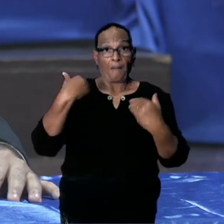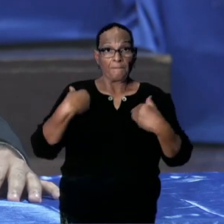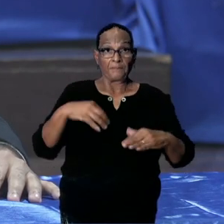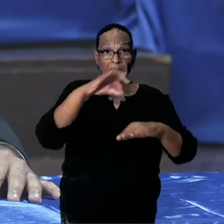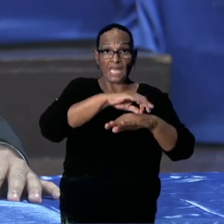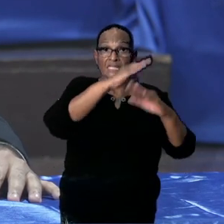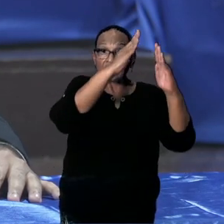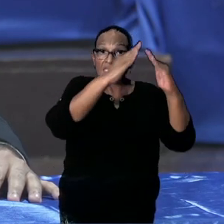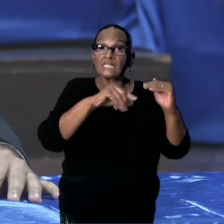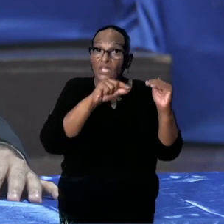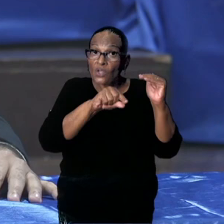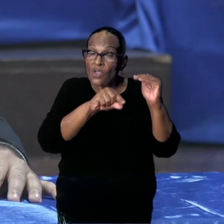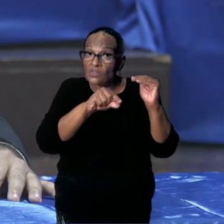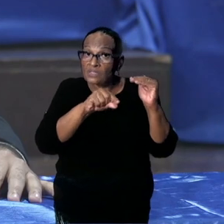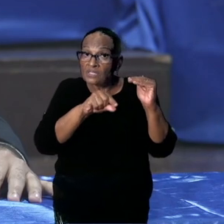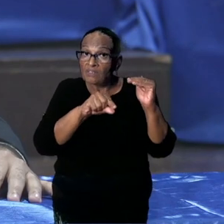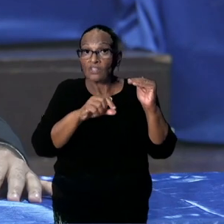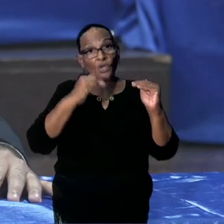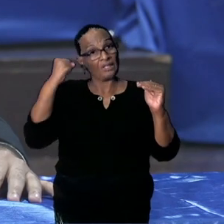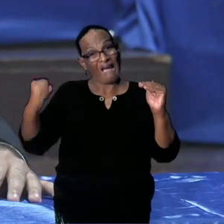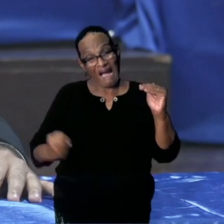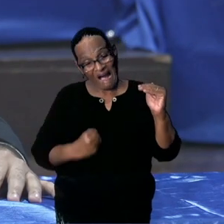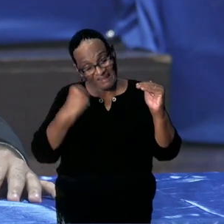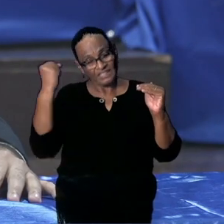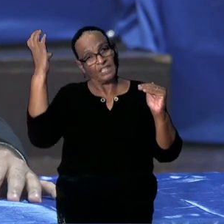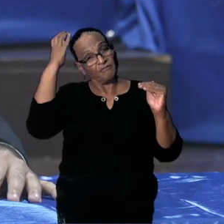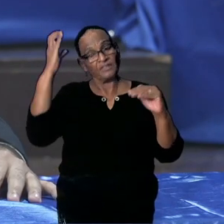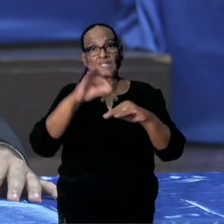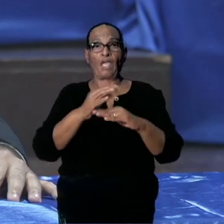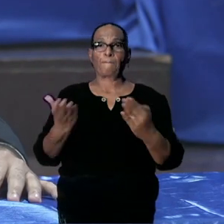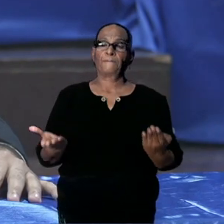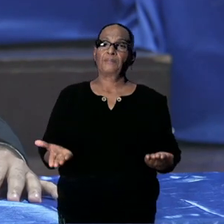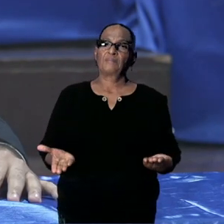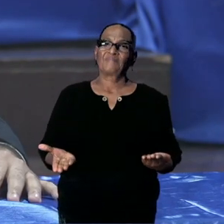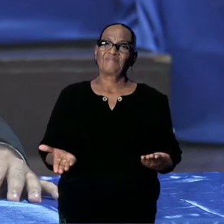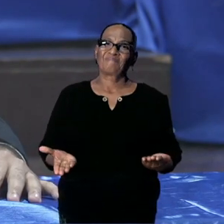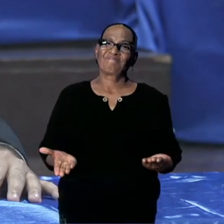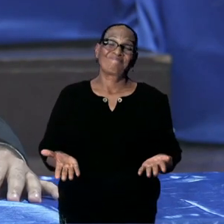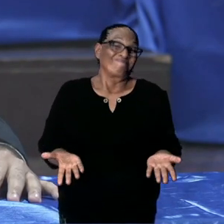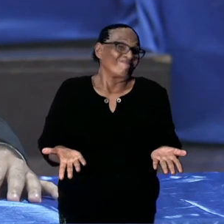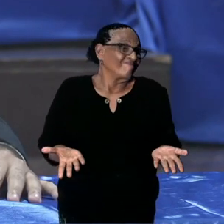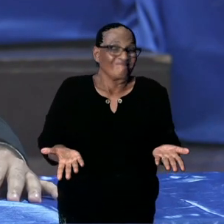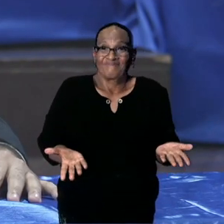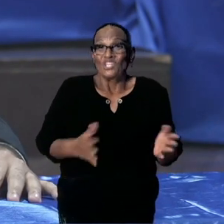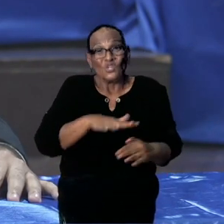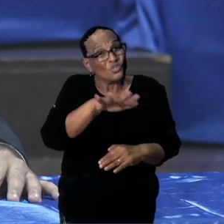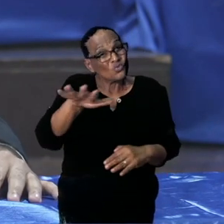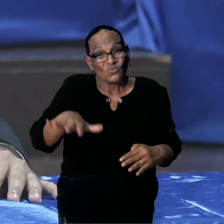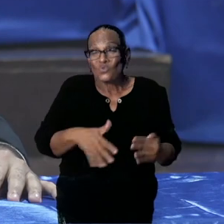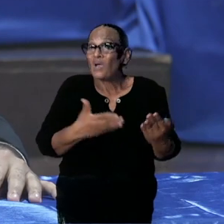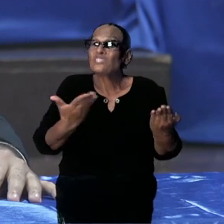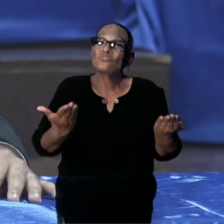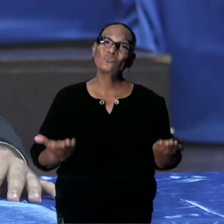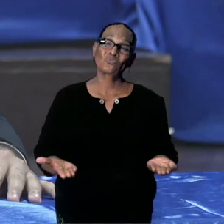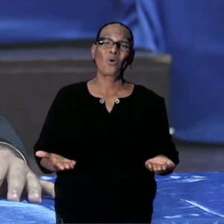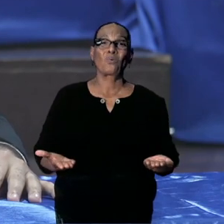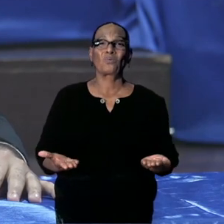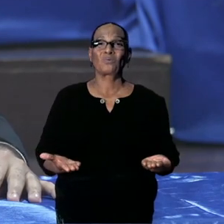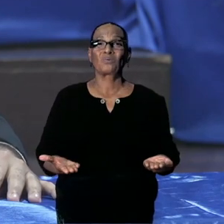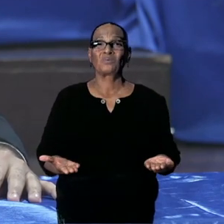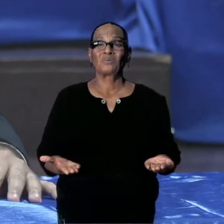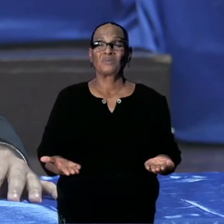opgenomen allemaal, alleen tot de active cases behoort. Ziet u wat de praktische situatie ons leert. Dus,